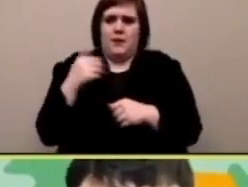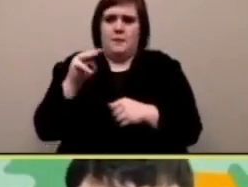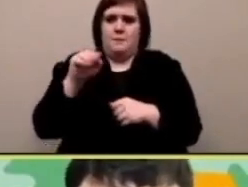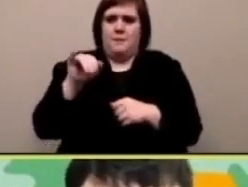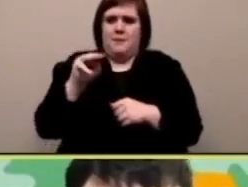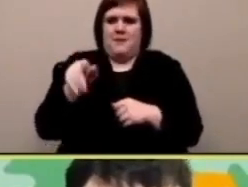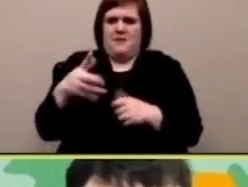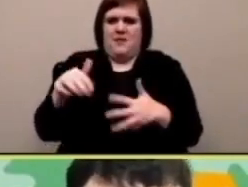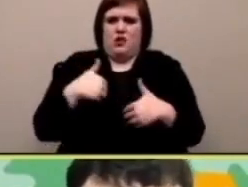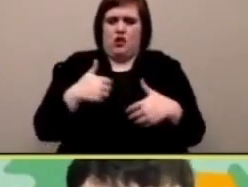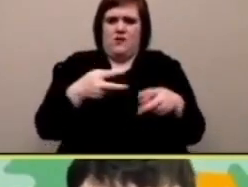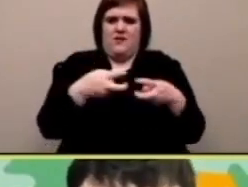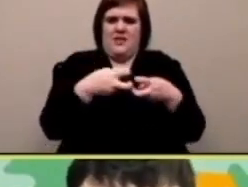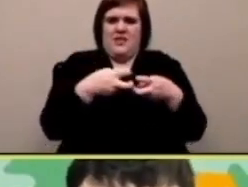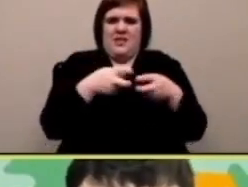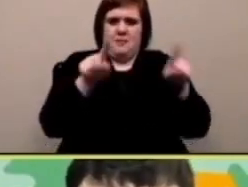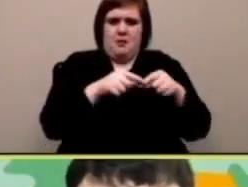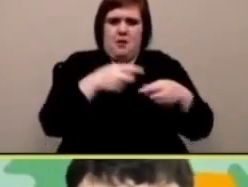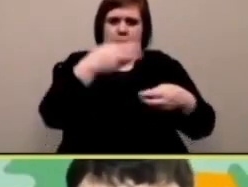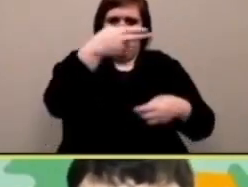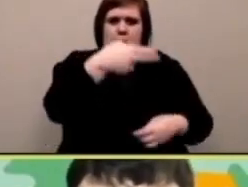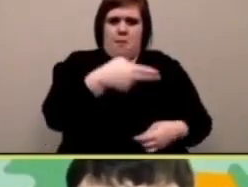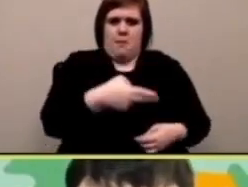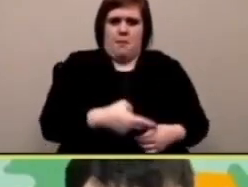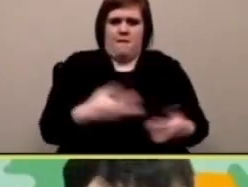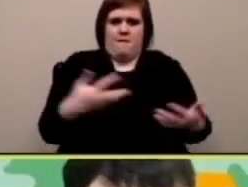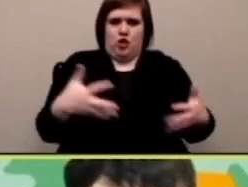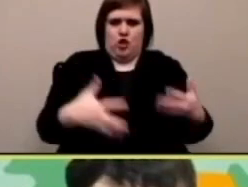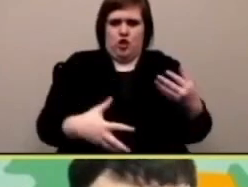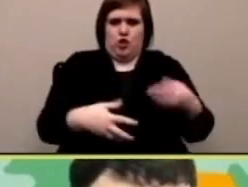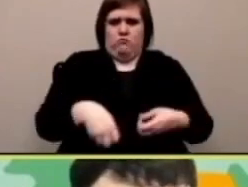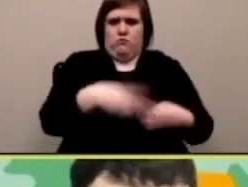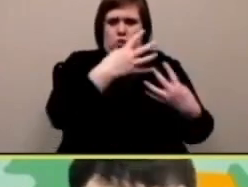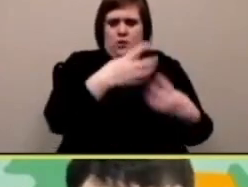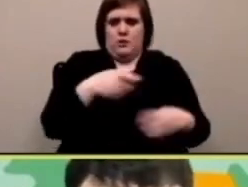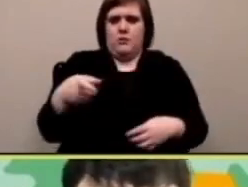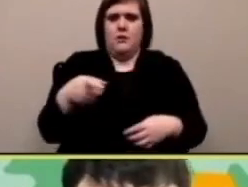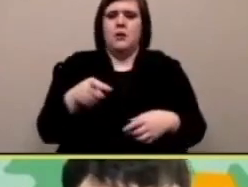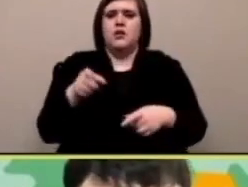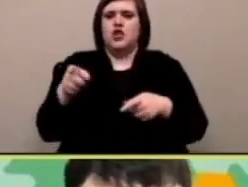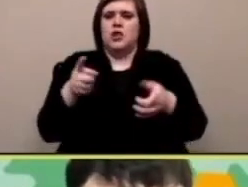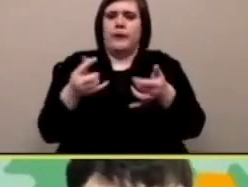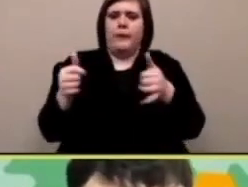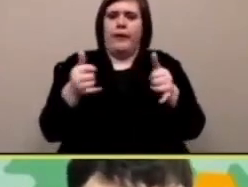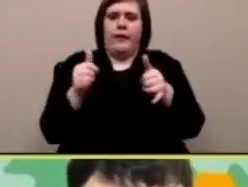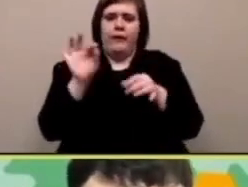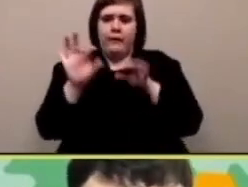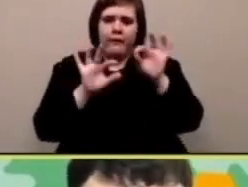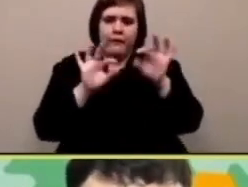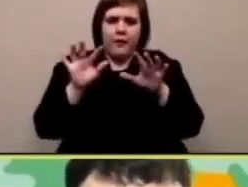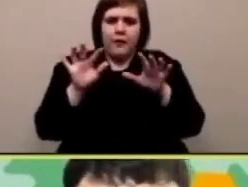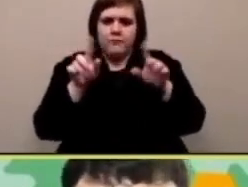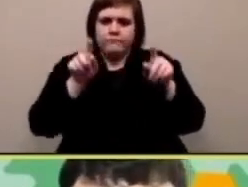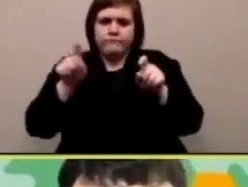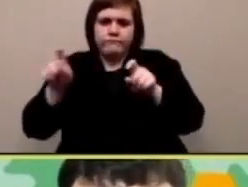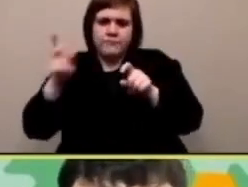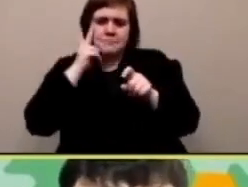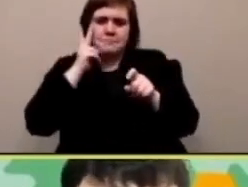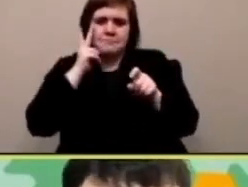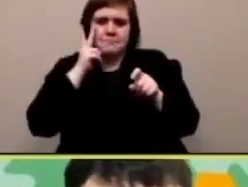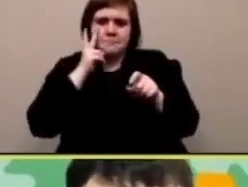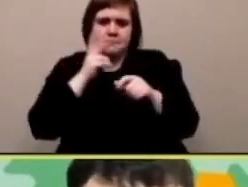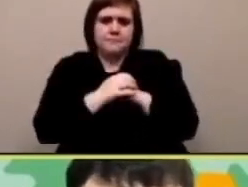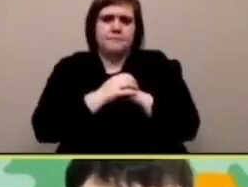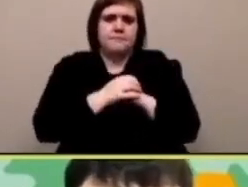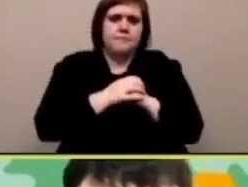piccola farvi una piccola dimostrazione di dove verso dove andremo cioè ci sono questi bloc che sono qui caricati